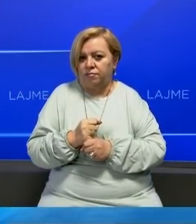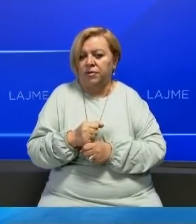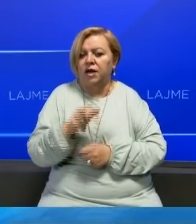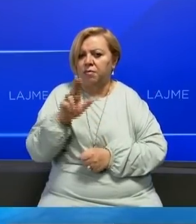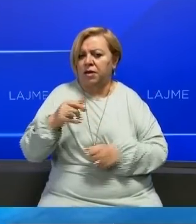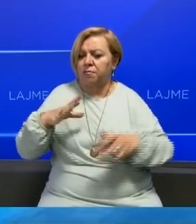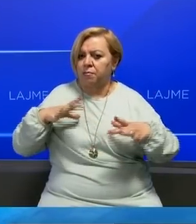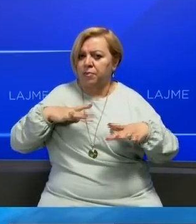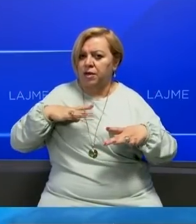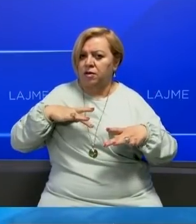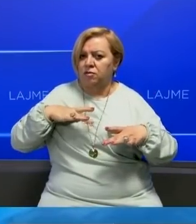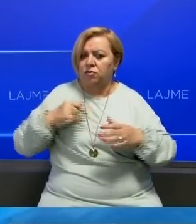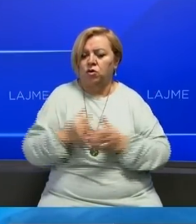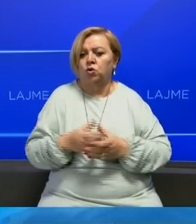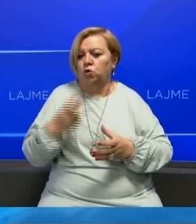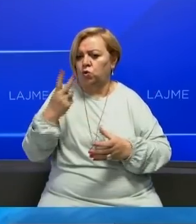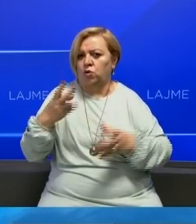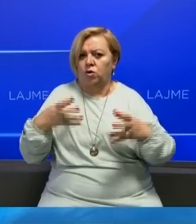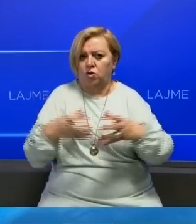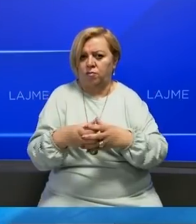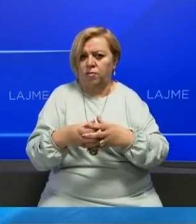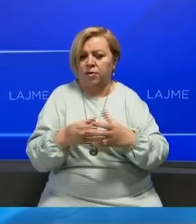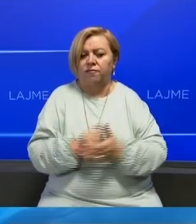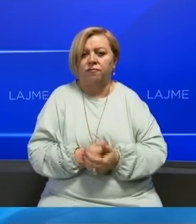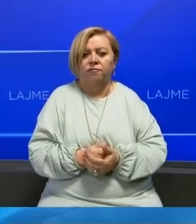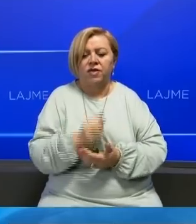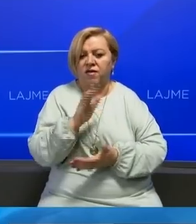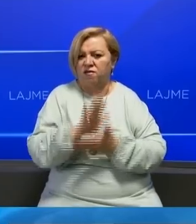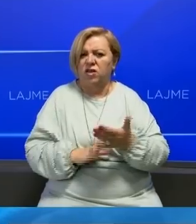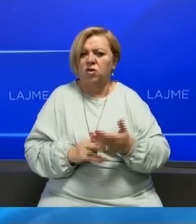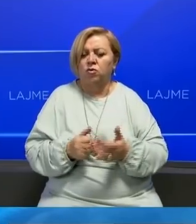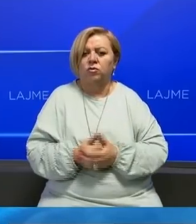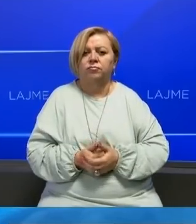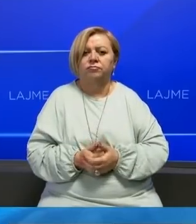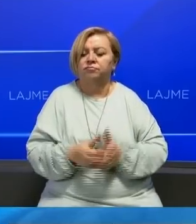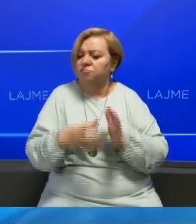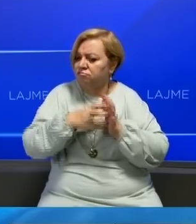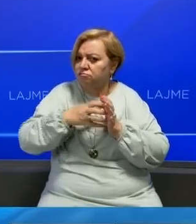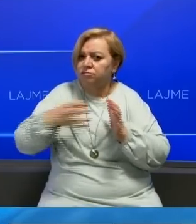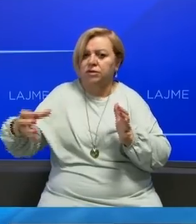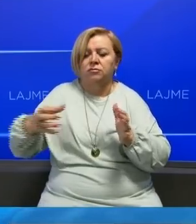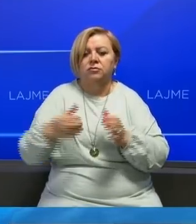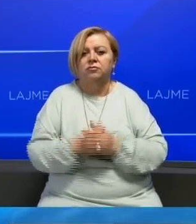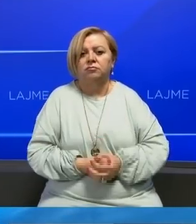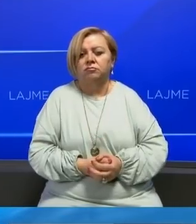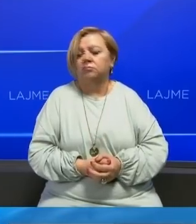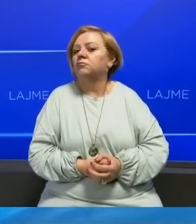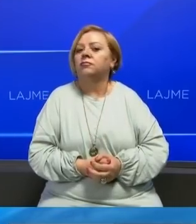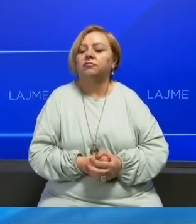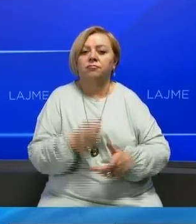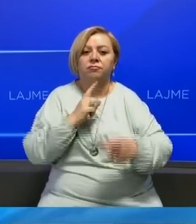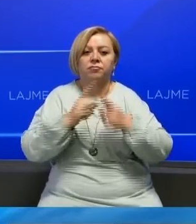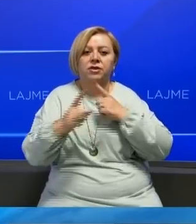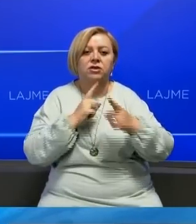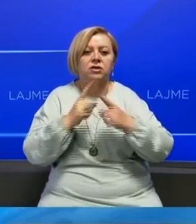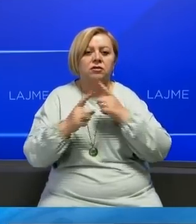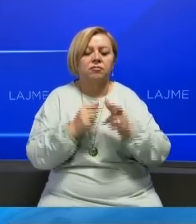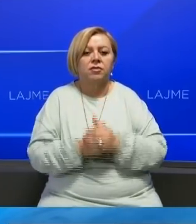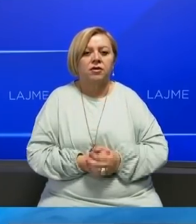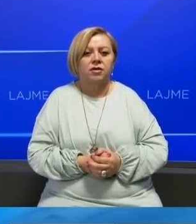një pauzë në nësë të djë delegacionive për të tjiluar një rundë më të zhjeruar dhe më të vërstirë të pisedime mes